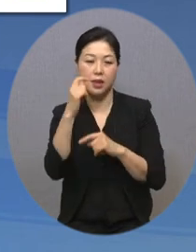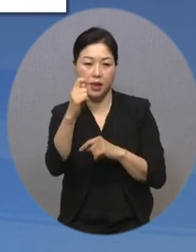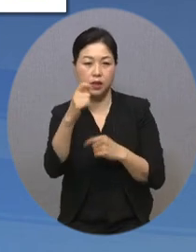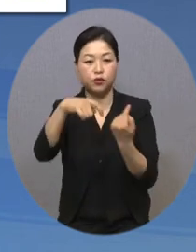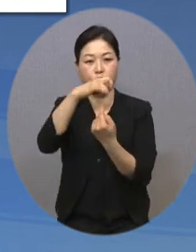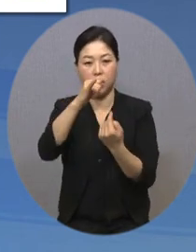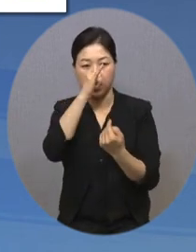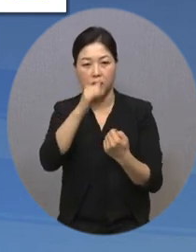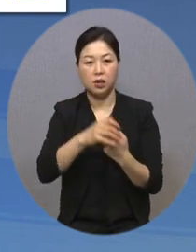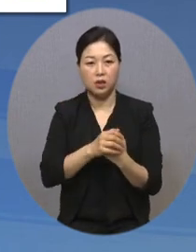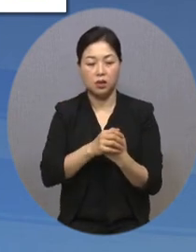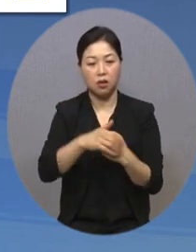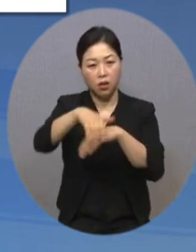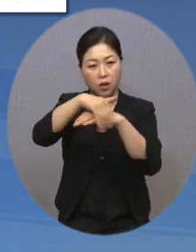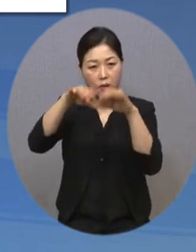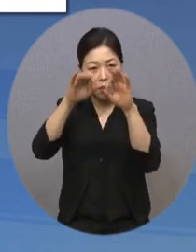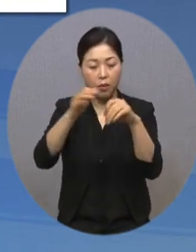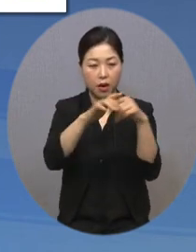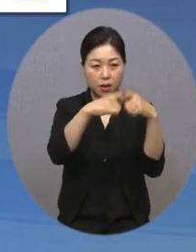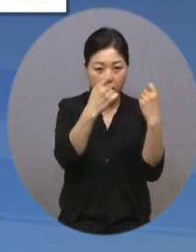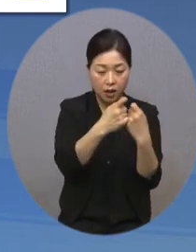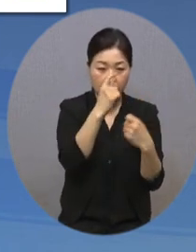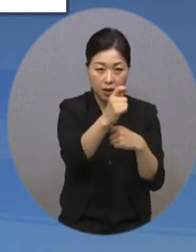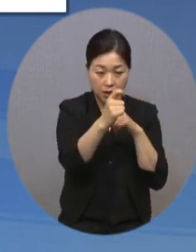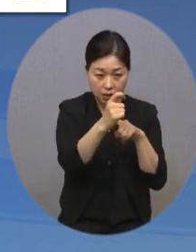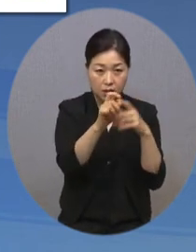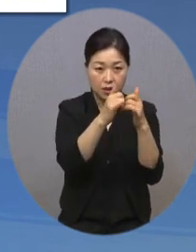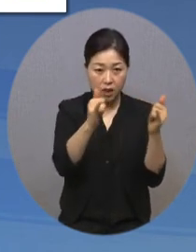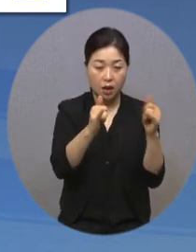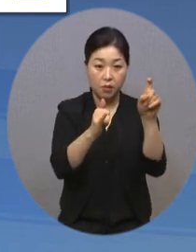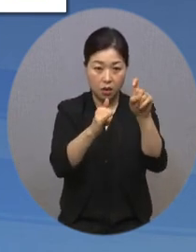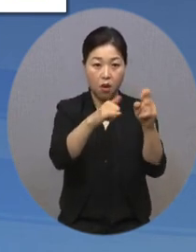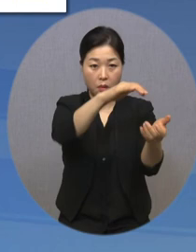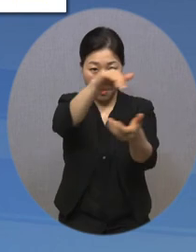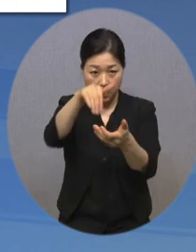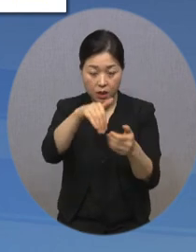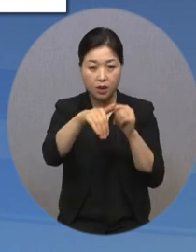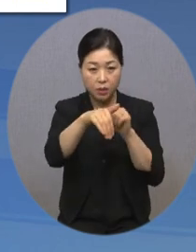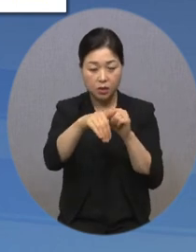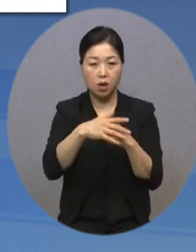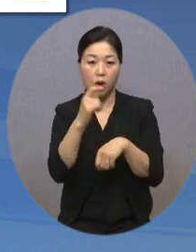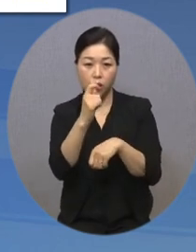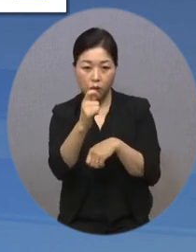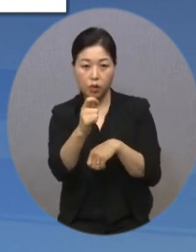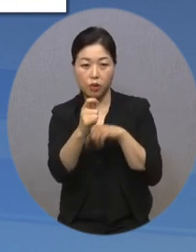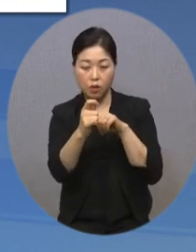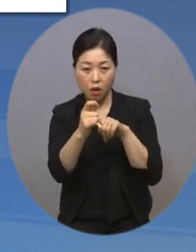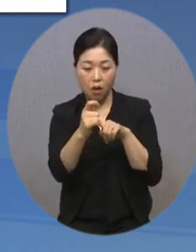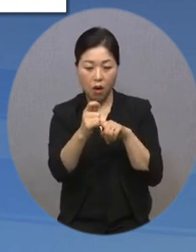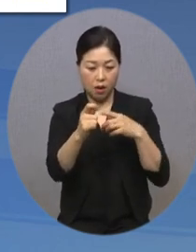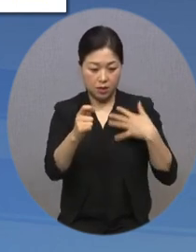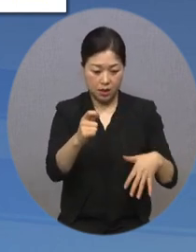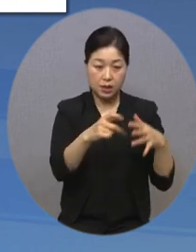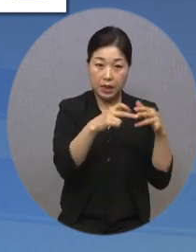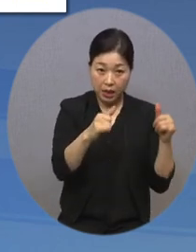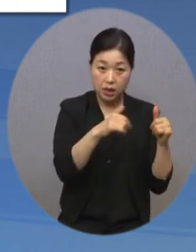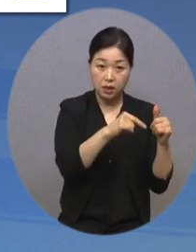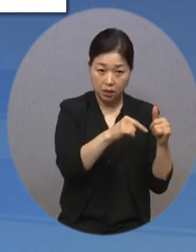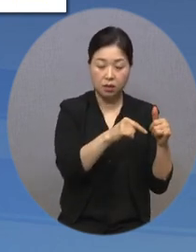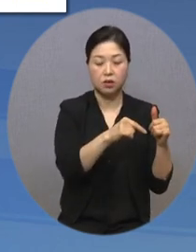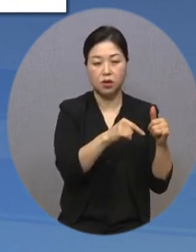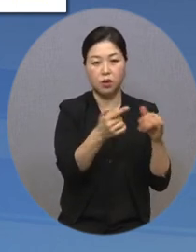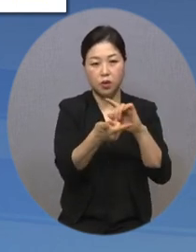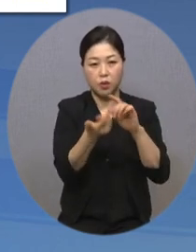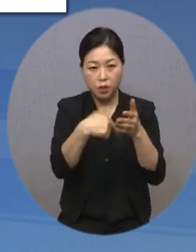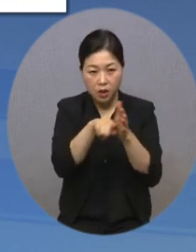따르면 개인 택시 사업자 10명을 모집해 교통약자 전용 택시로 임차한 후 다음 달 중순부터 오늘 6월까지